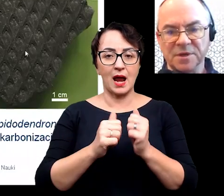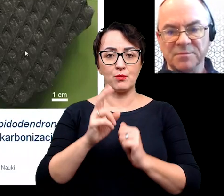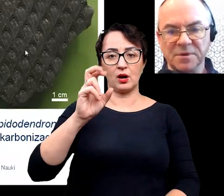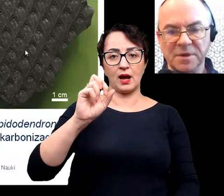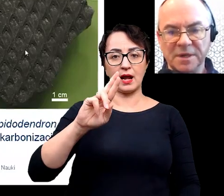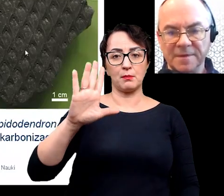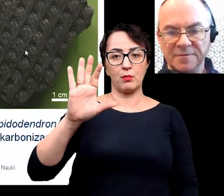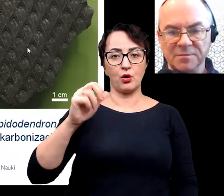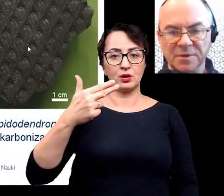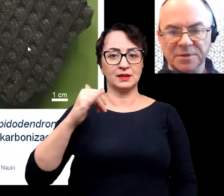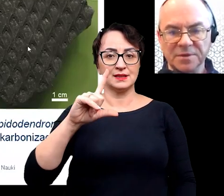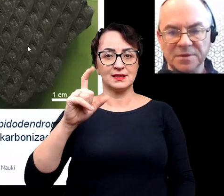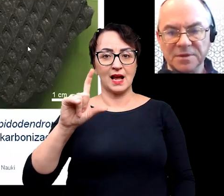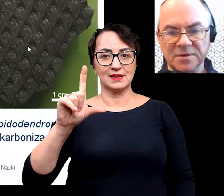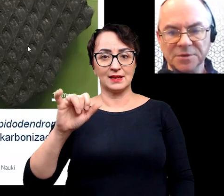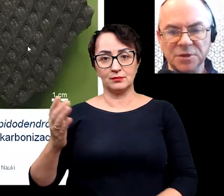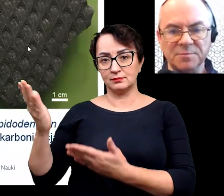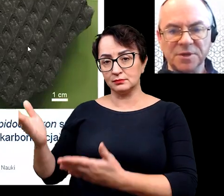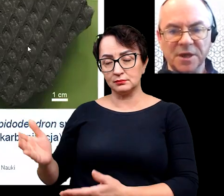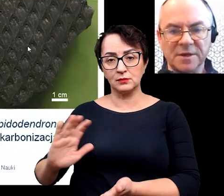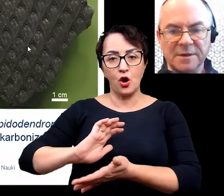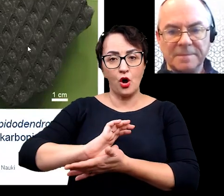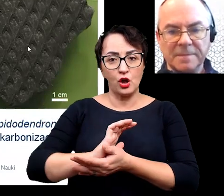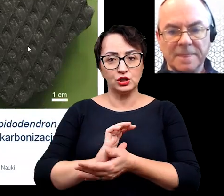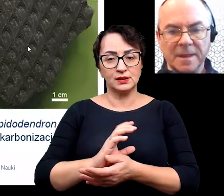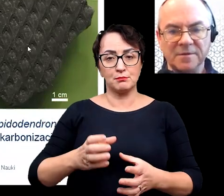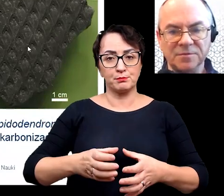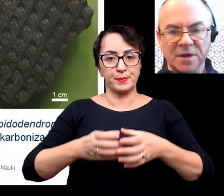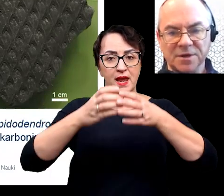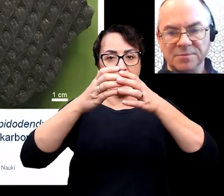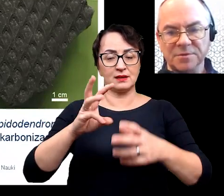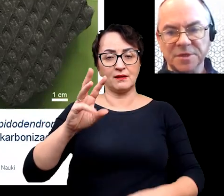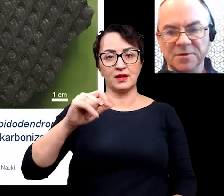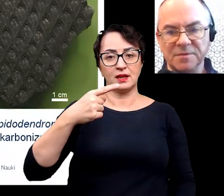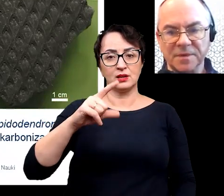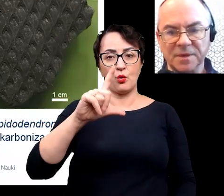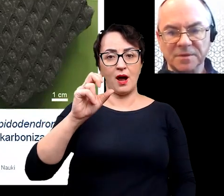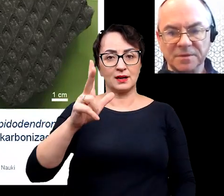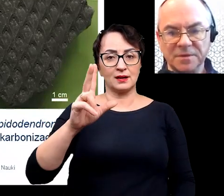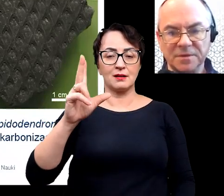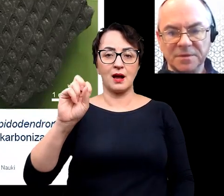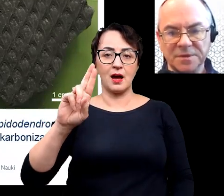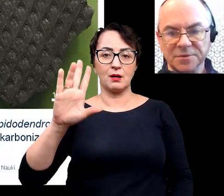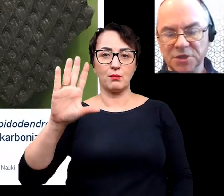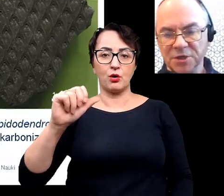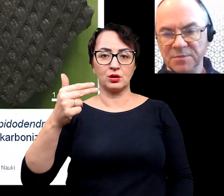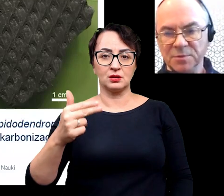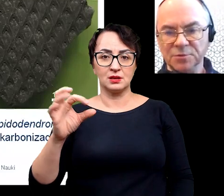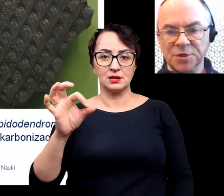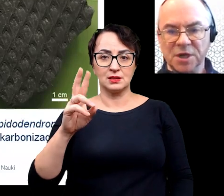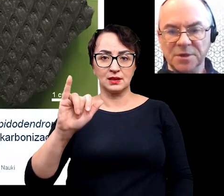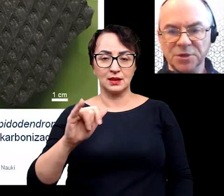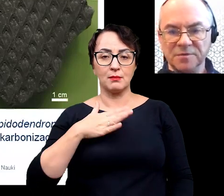karbonizacji. Tutaj mamy fragment odcisku pnia widłaka karbońskiego z